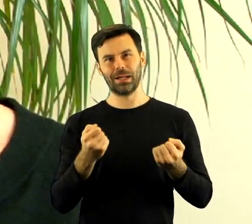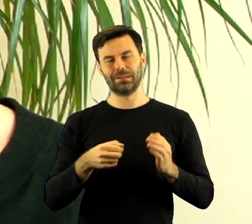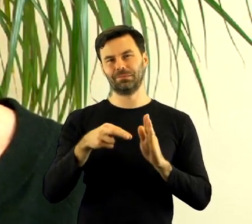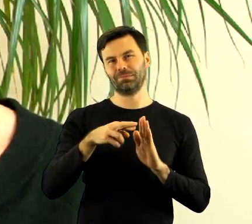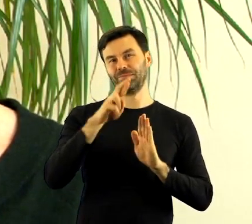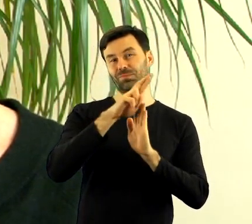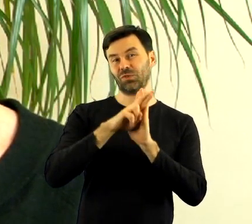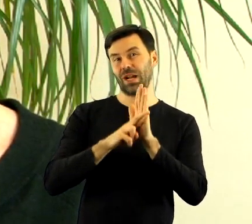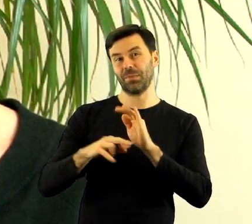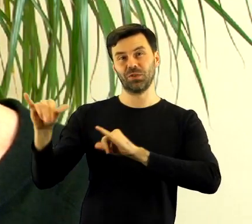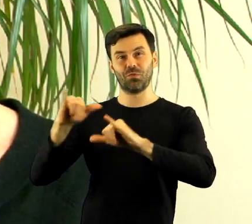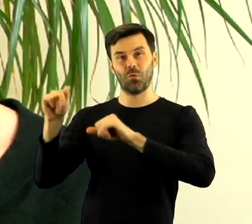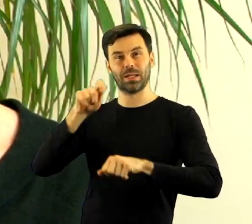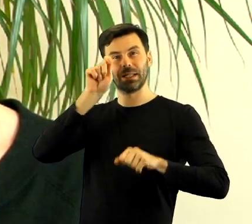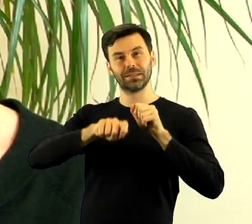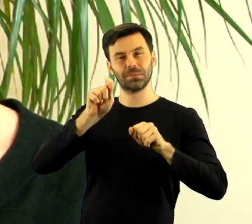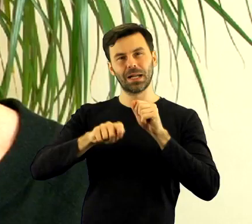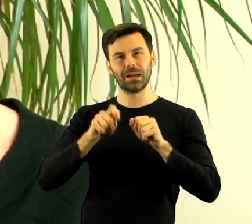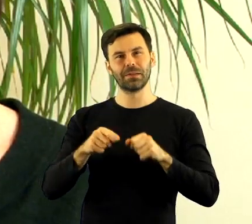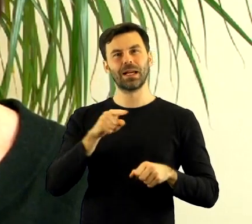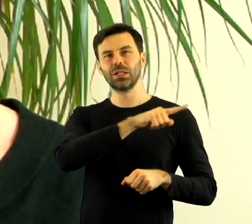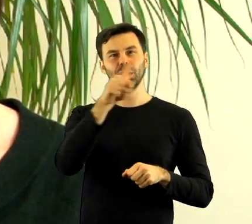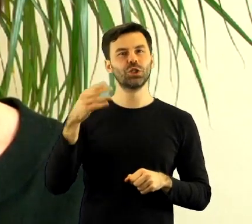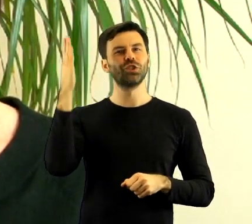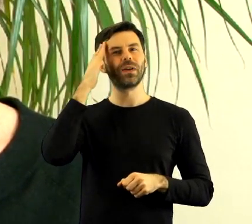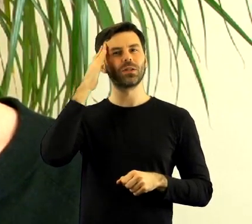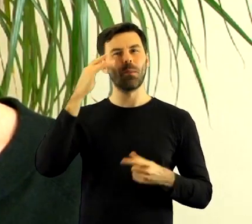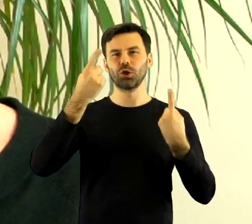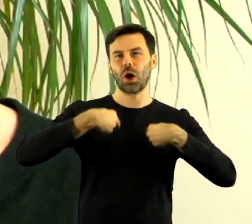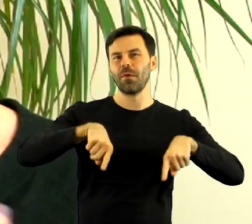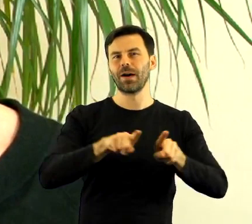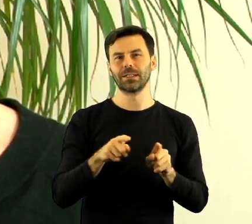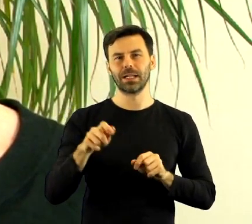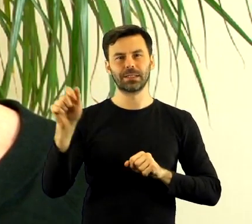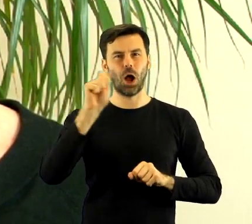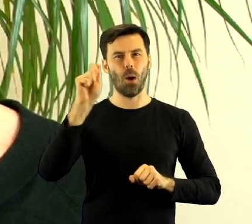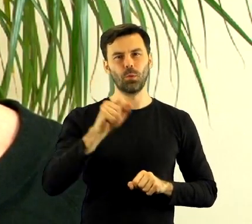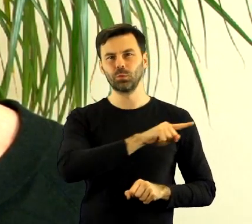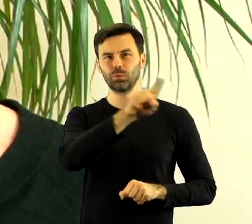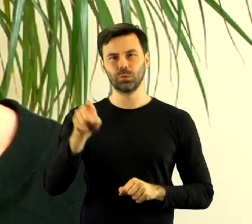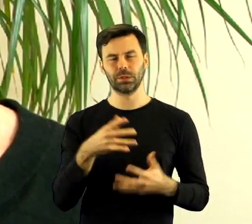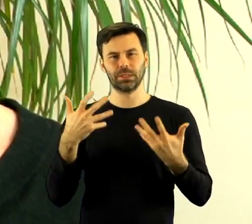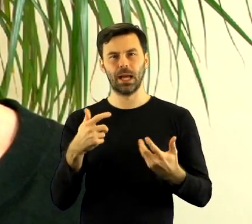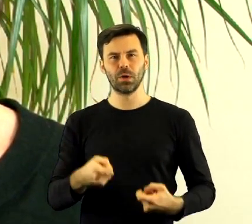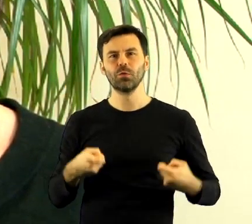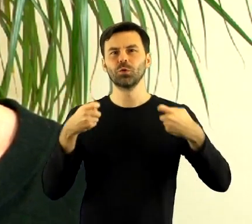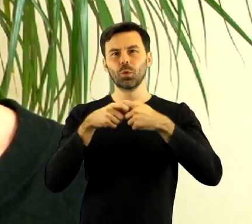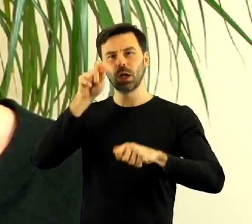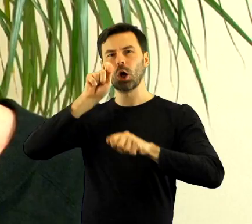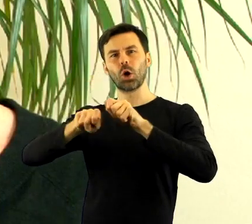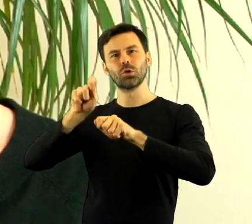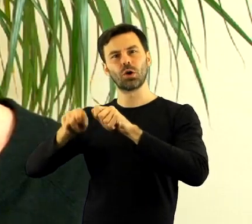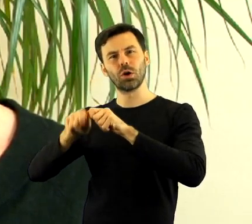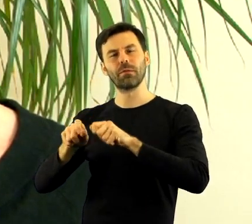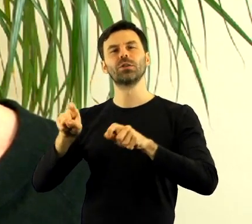żeby się naprawdę taka autentyczna świadomość obywateli wzbudziła, żebyśmy wspólnie mogli kontrolować, ale nie tylko,